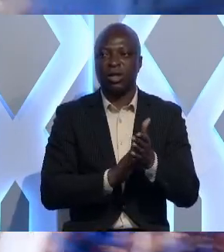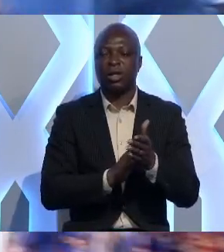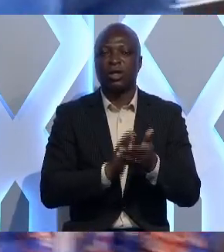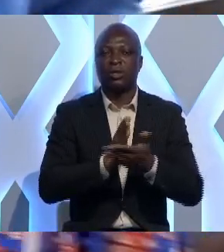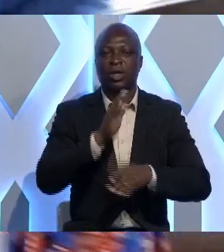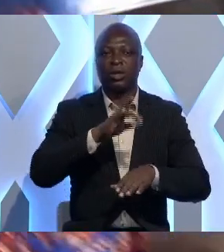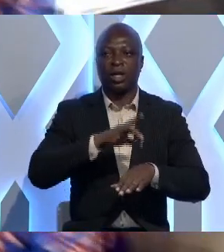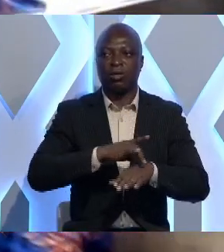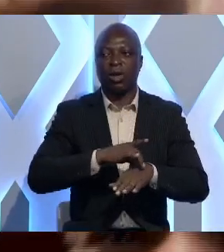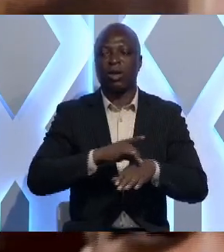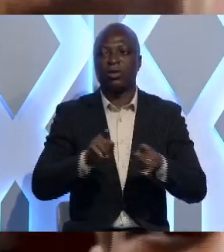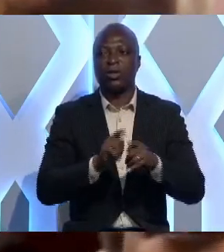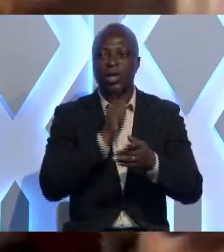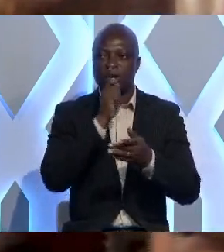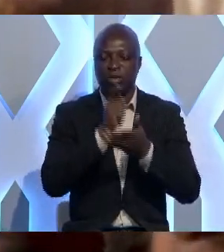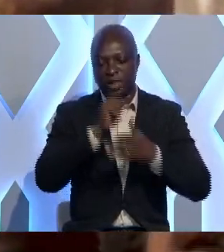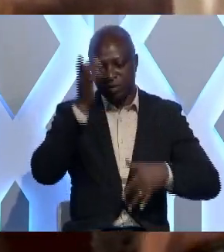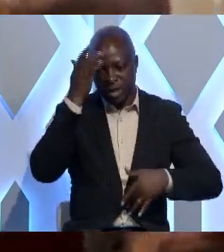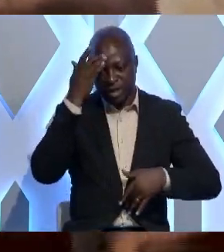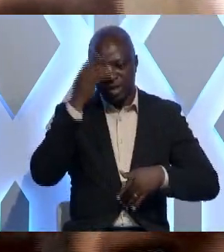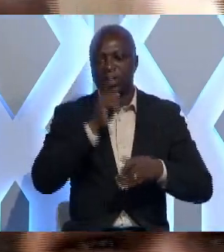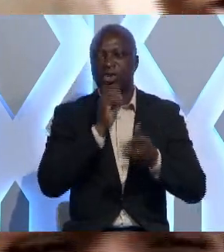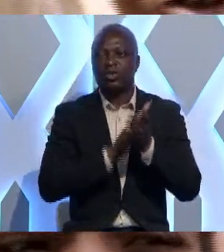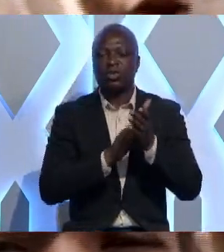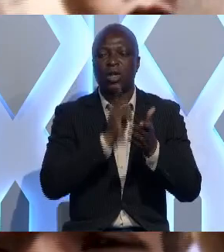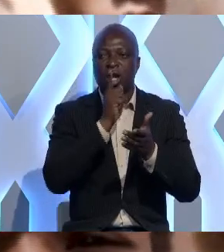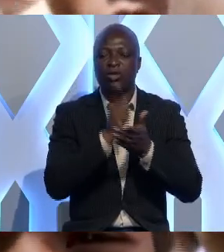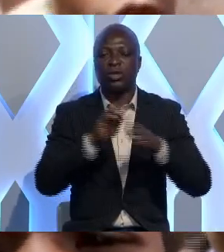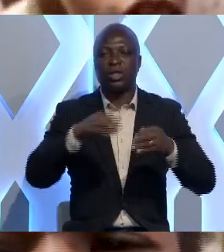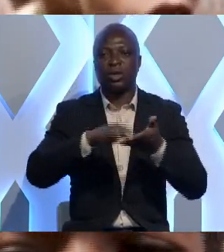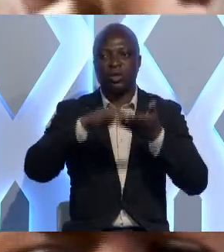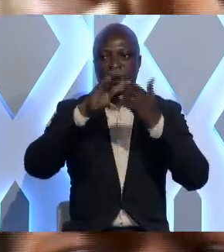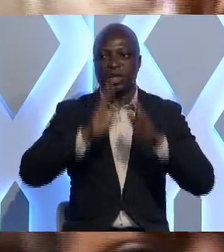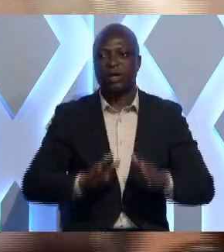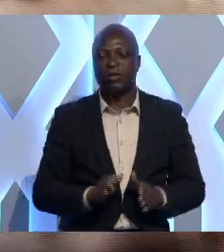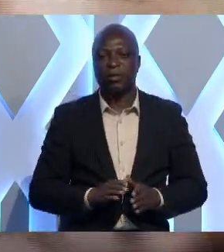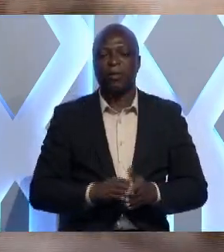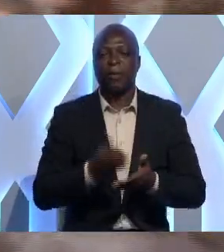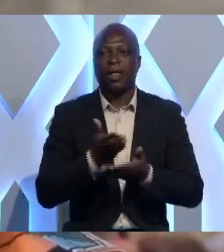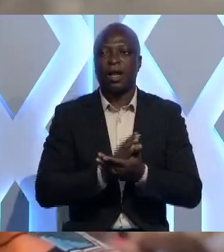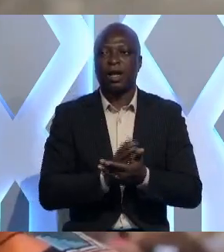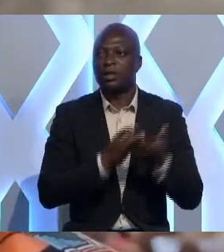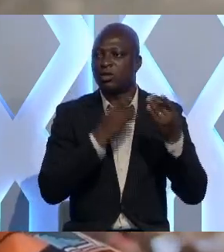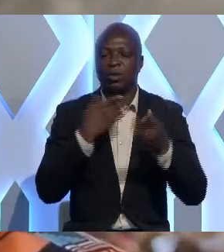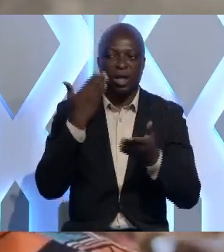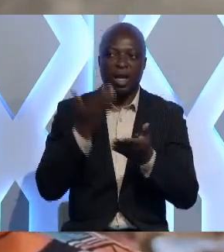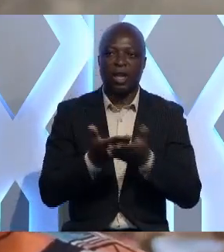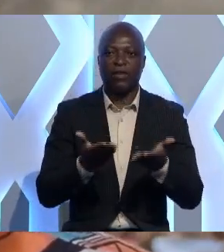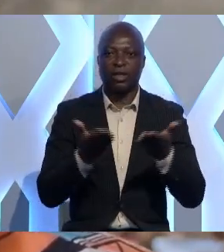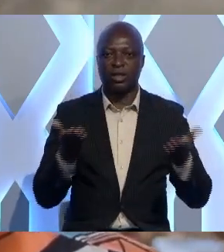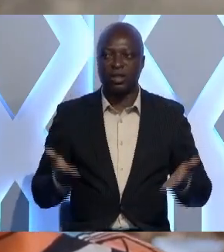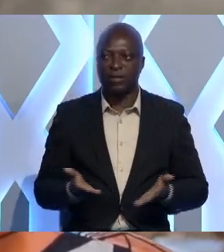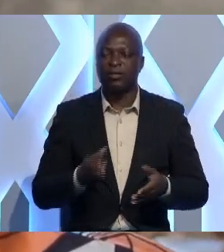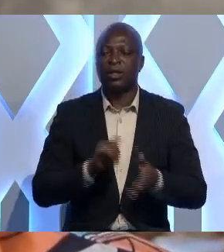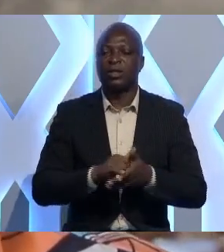territoire et à une assurance maladie scolassure dédiée aux élèves. La cantine, depuis qu'elle est arrivée ici, ça